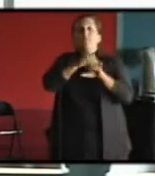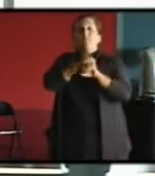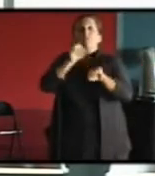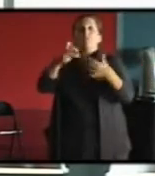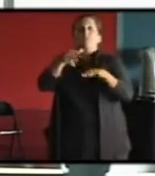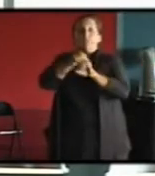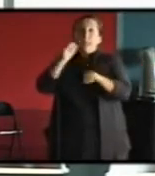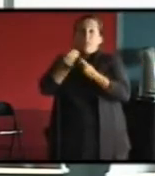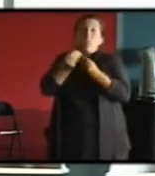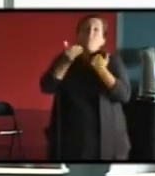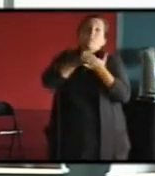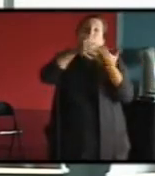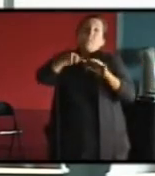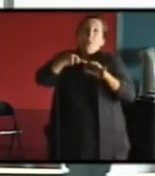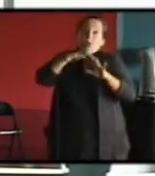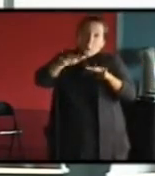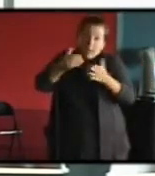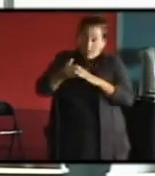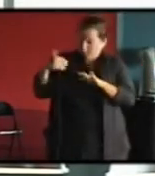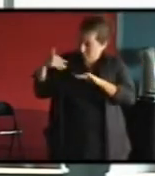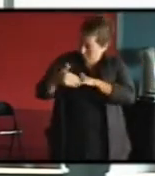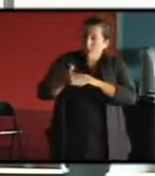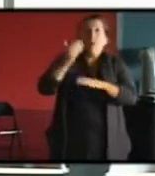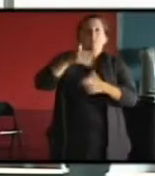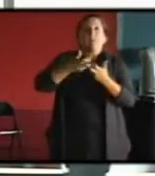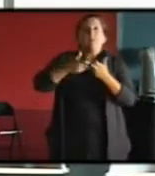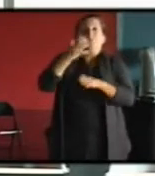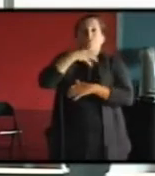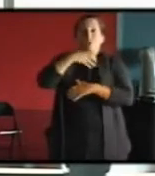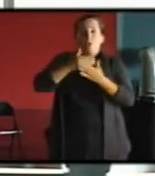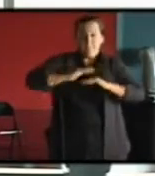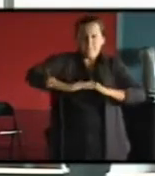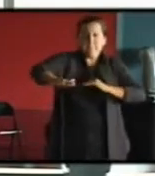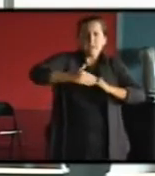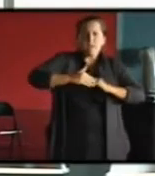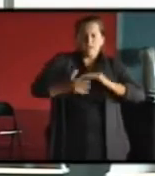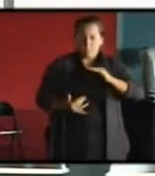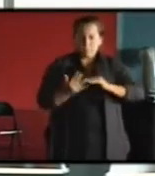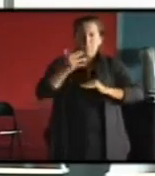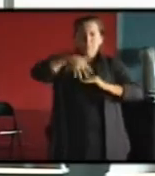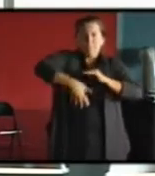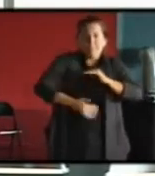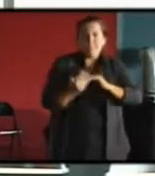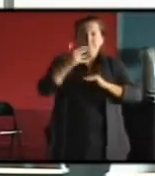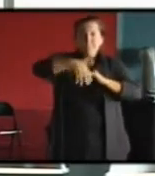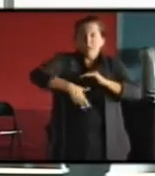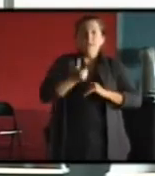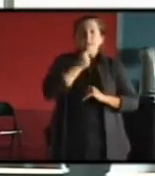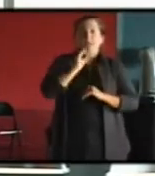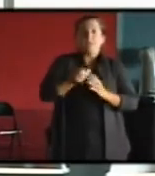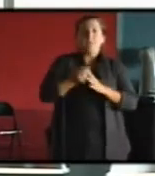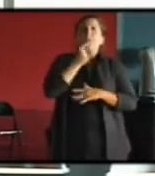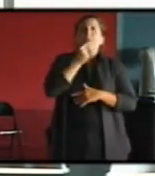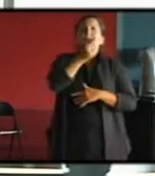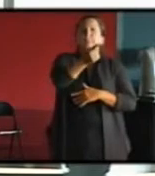celui-là où on voit qu'on n'a pas de pont thermique par exemple au niveau des planchers. Donc, a... C'est vraiment les parties